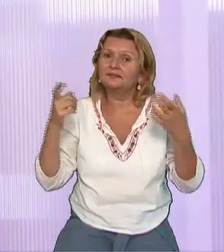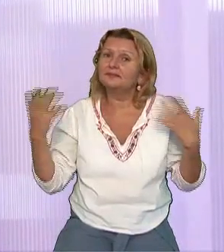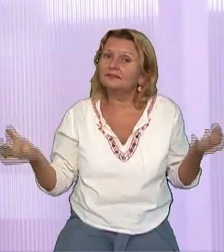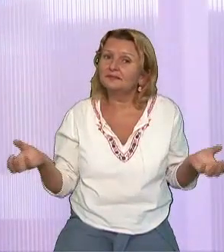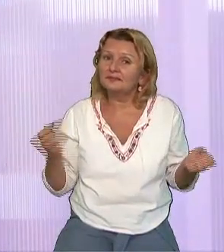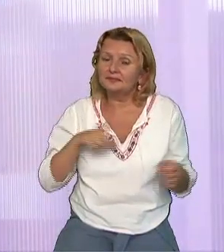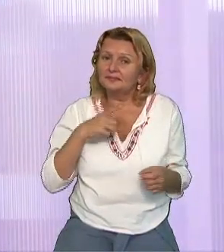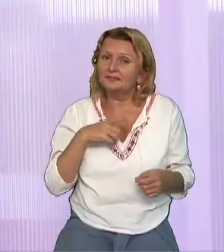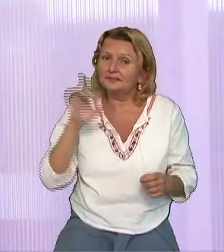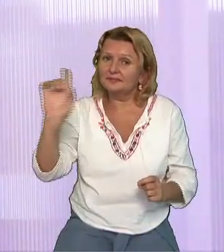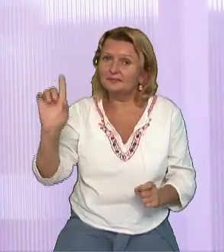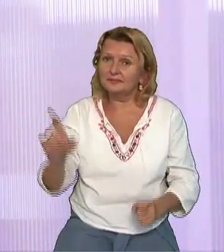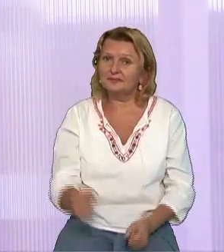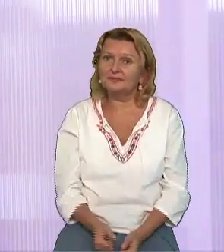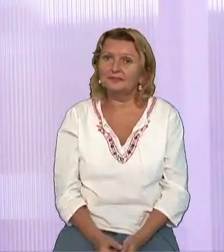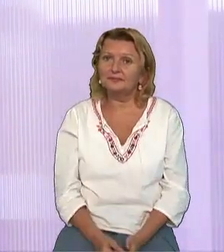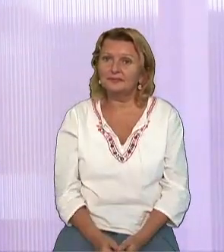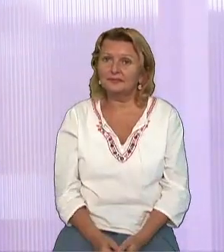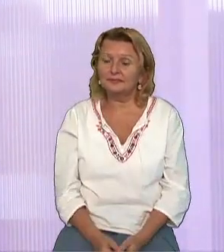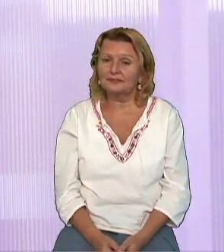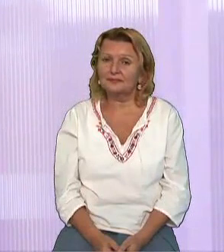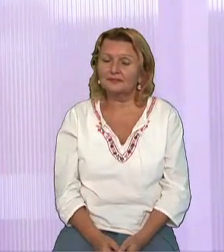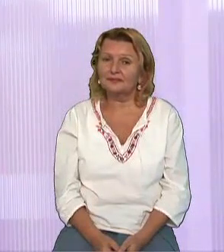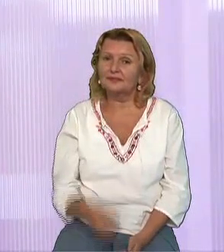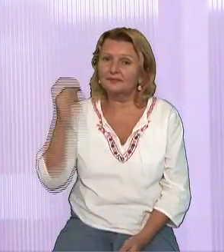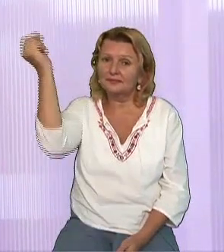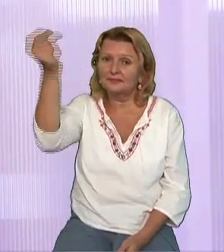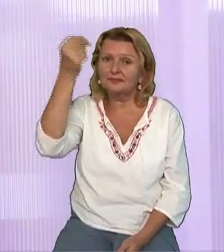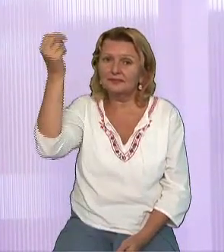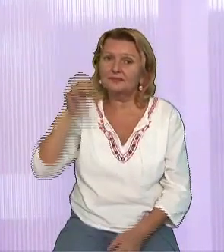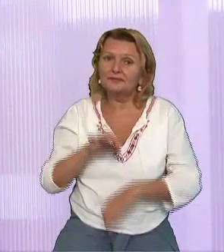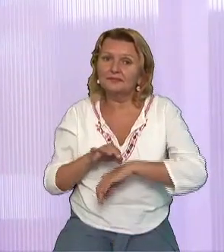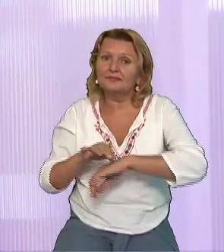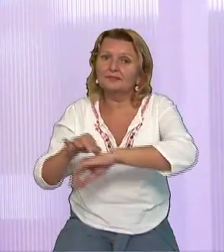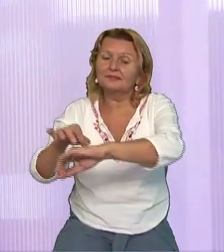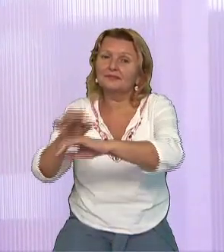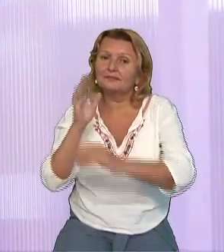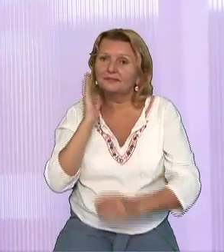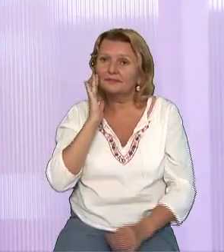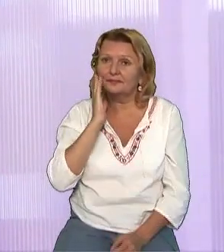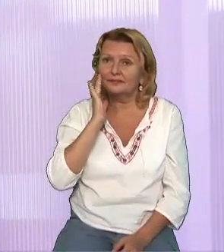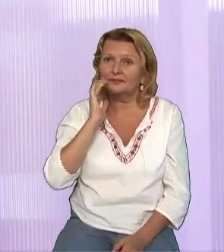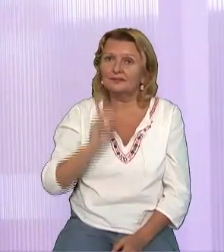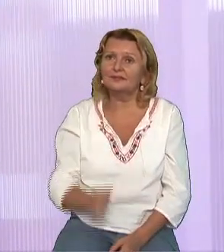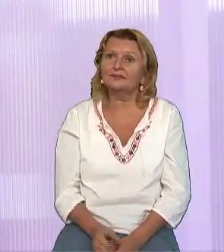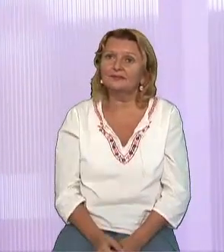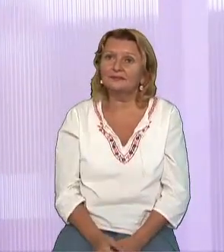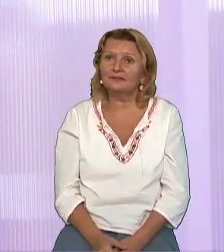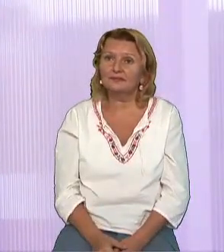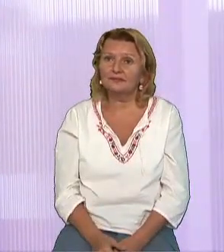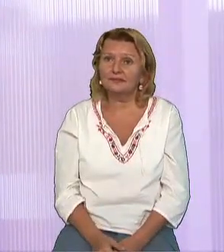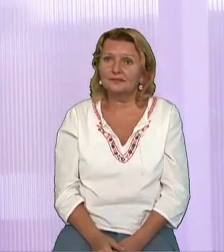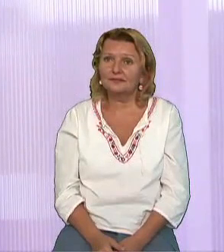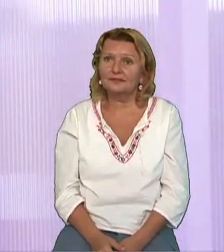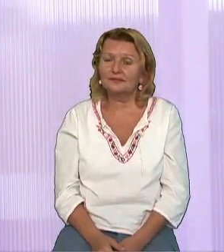El te duce doar în fericiri. Să-i predai tot ce-i al tău, să-mi